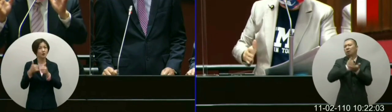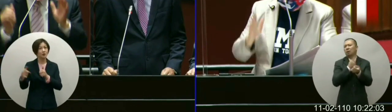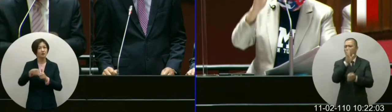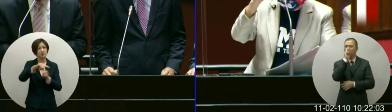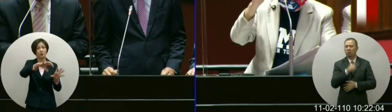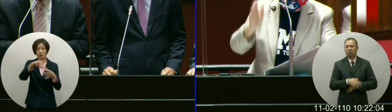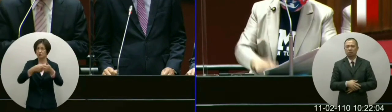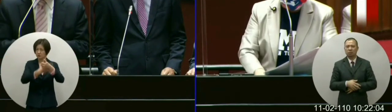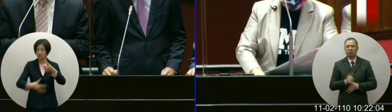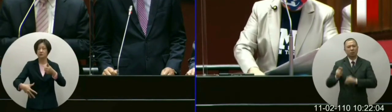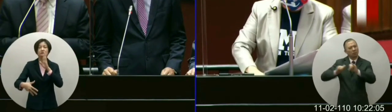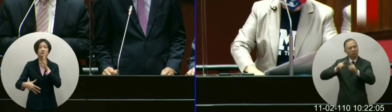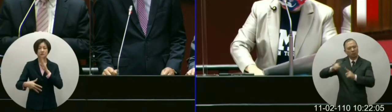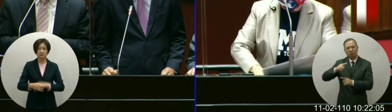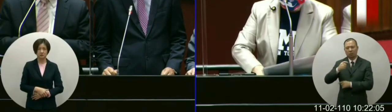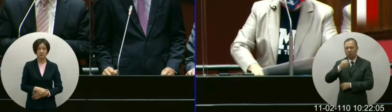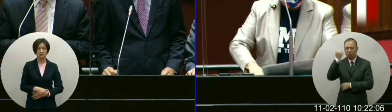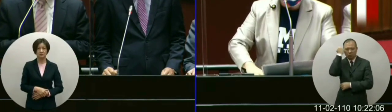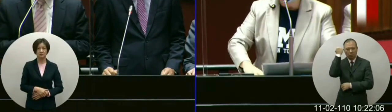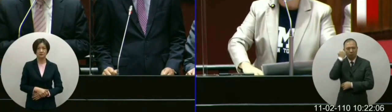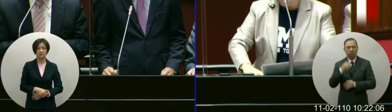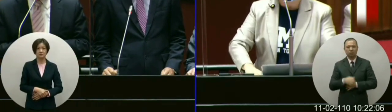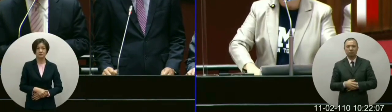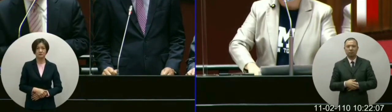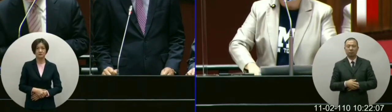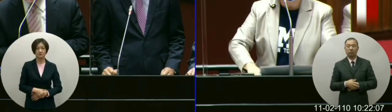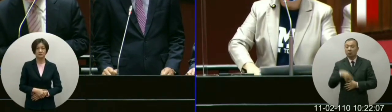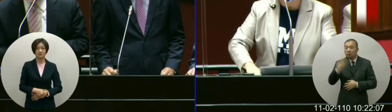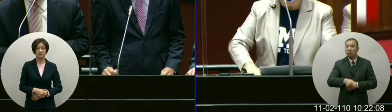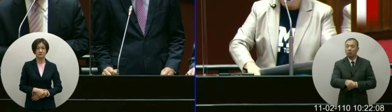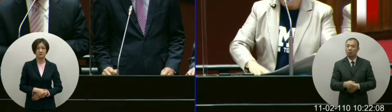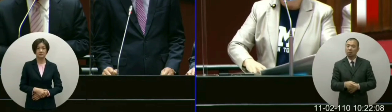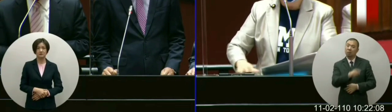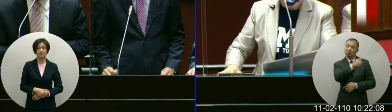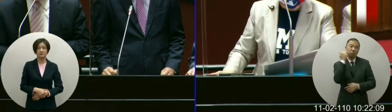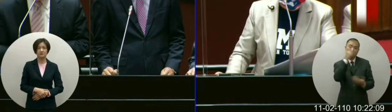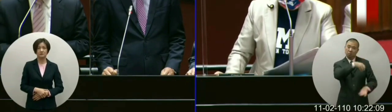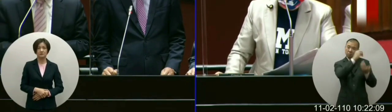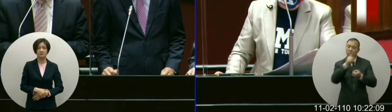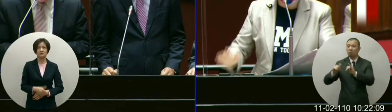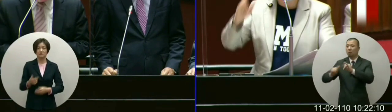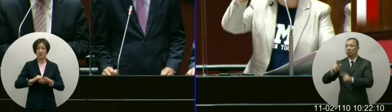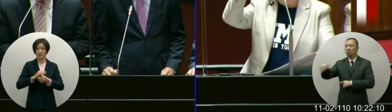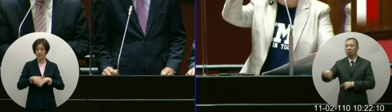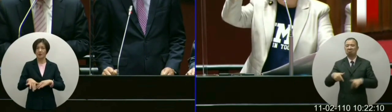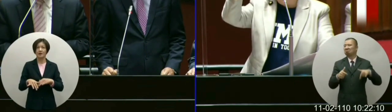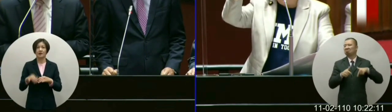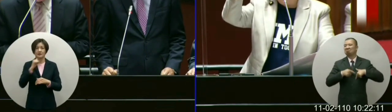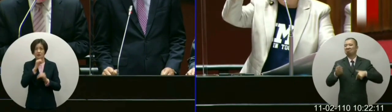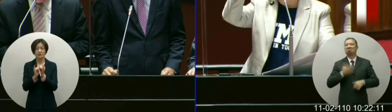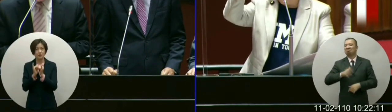是国际组人民已经很苦了好接下来用这个理由告诉民众是没有办法接受的一定会因为人民